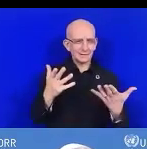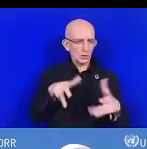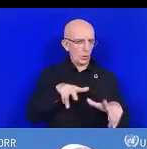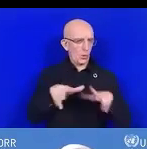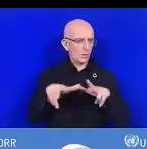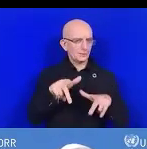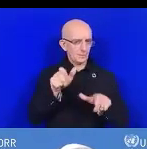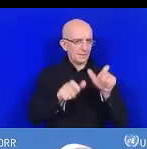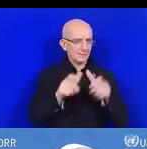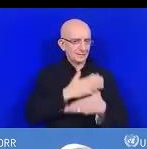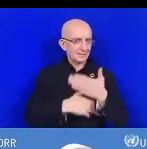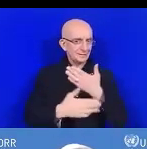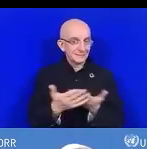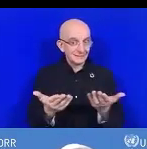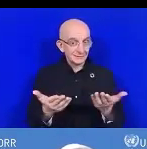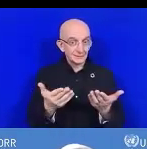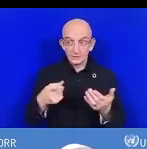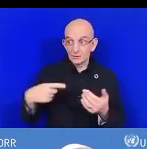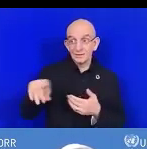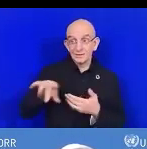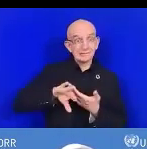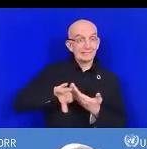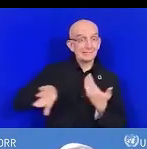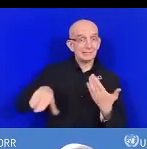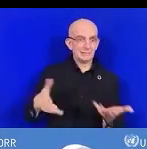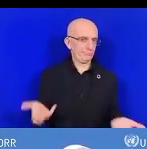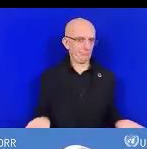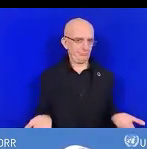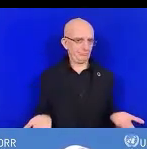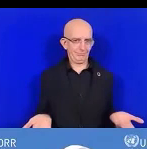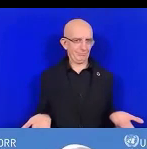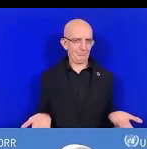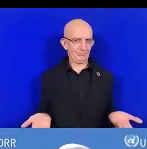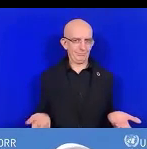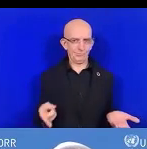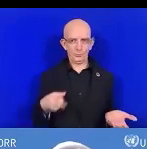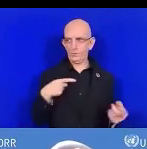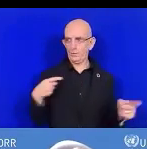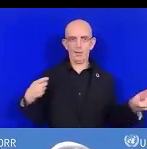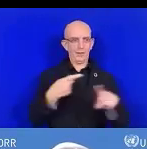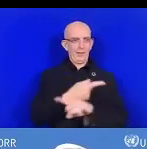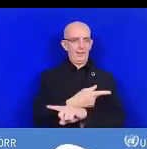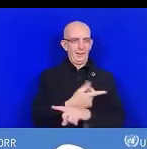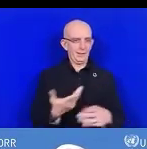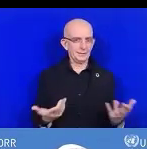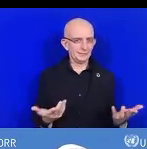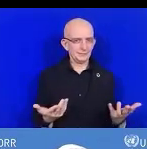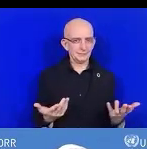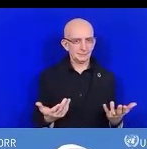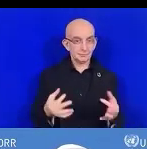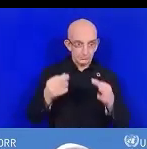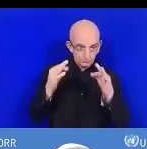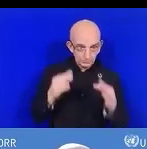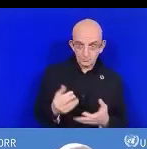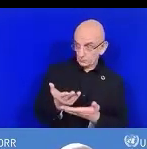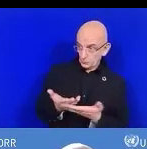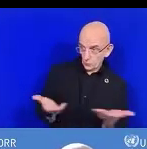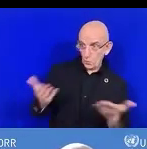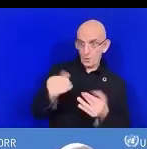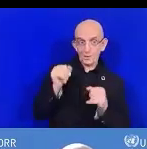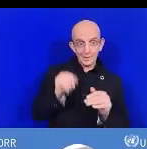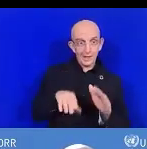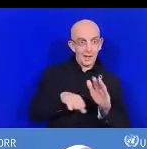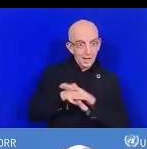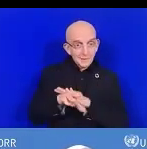atteint notre cible. Nous devons aussi veiller à ce que les installations de l'atelier